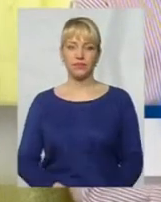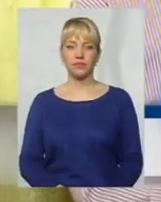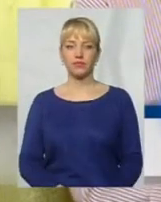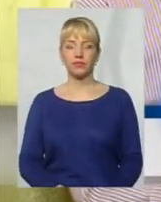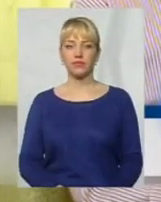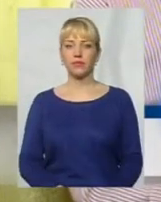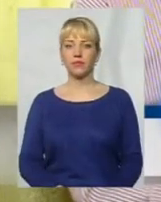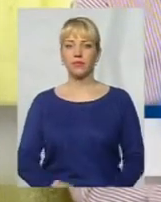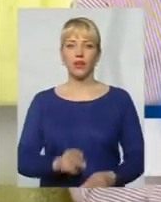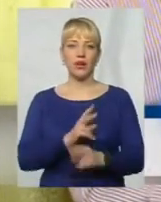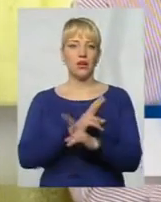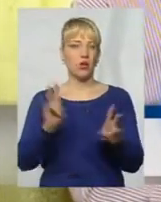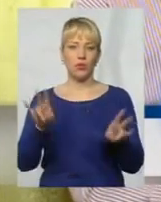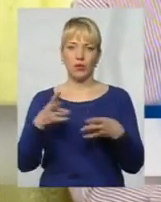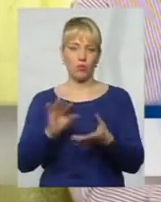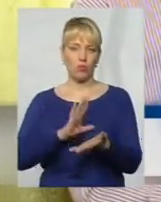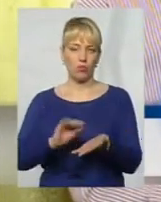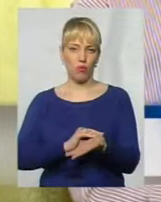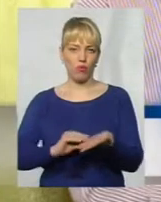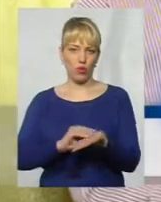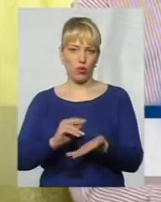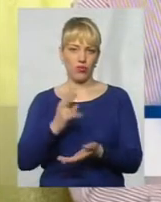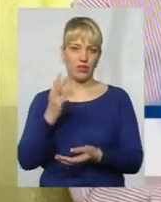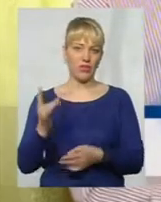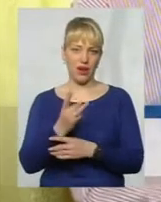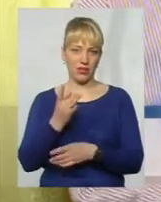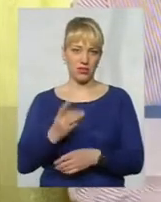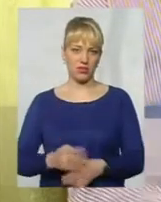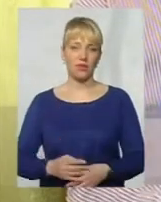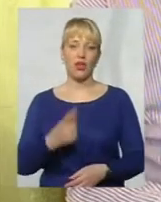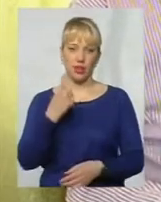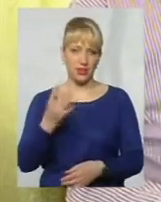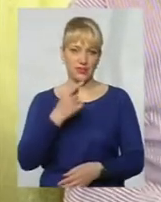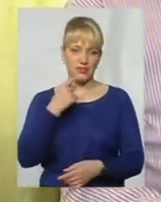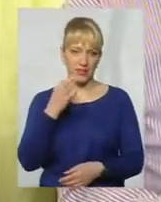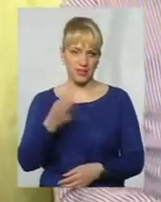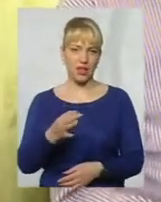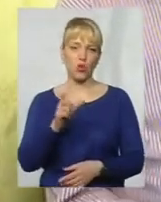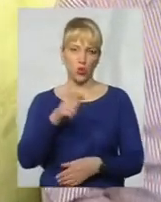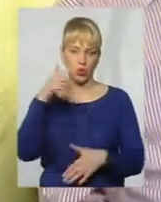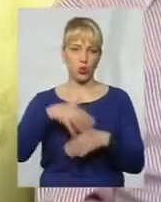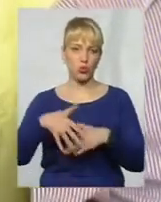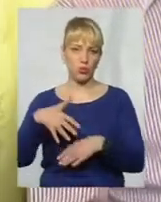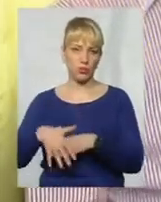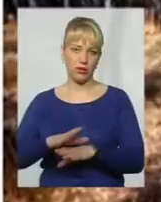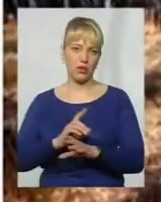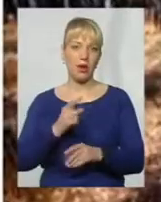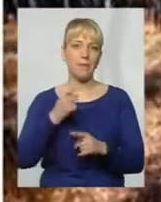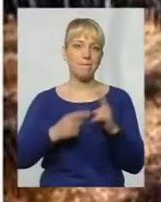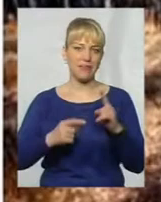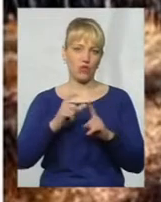нікому не потрібно було повторювати два рази. Раз сказав, люди розуміли, пів слова.